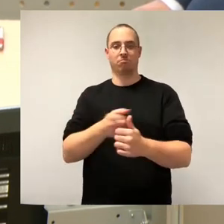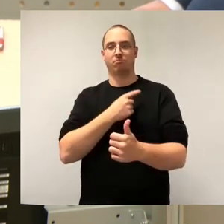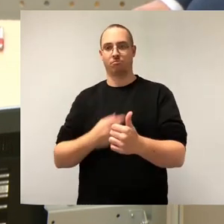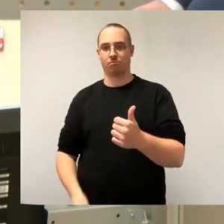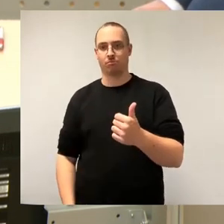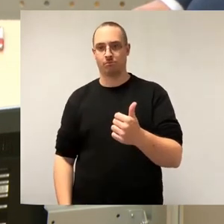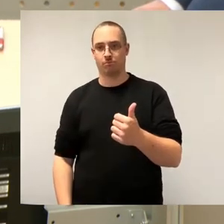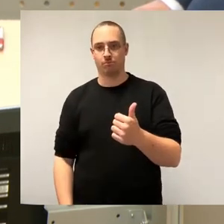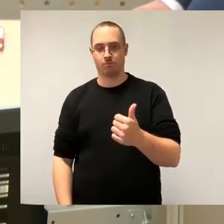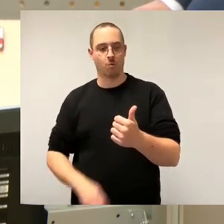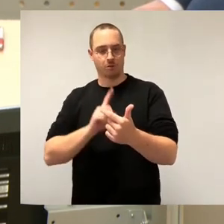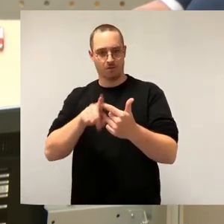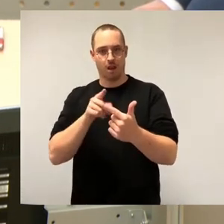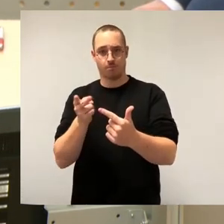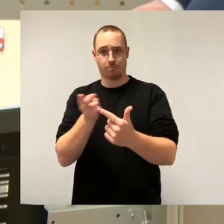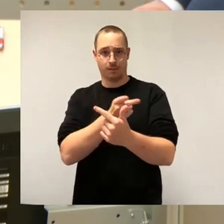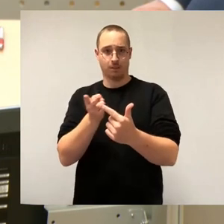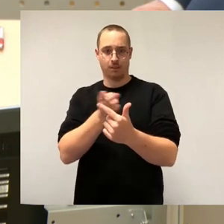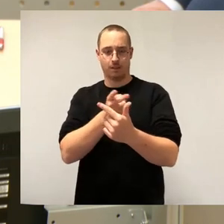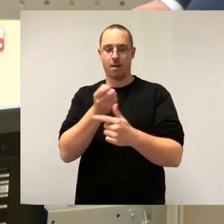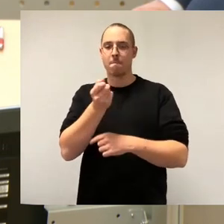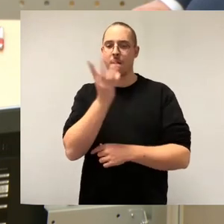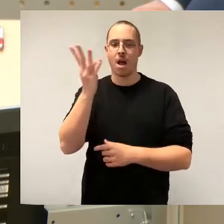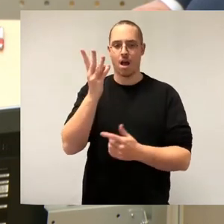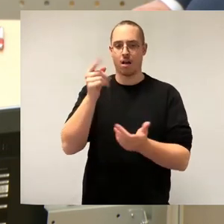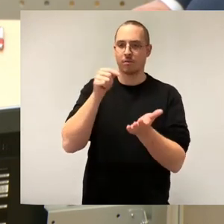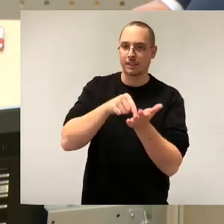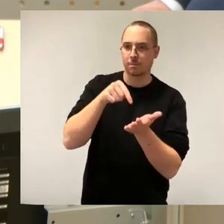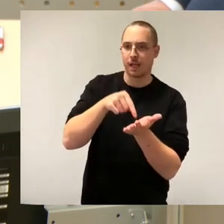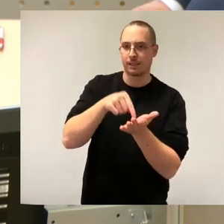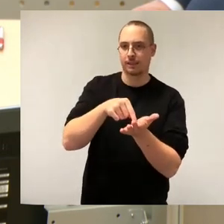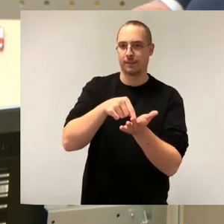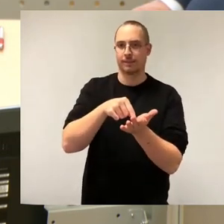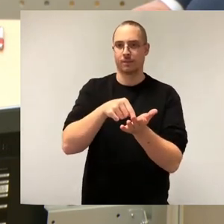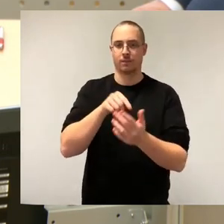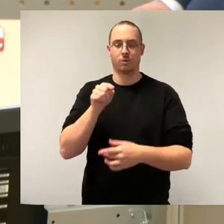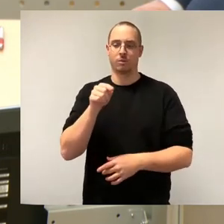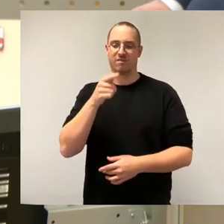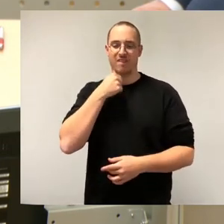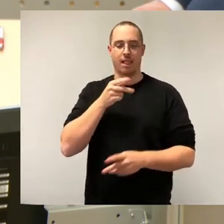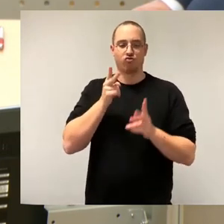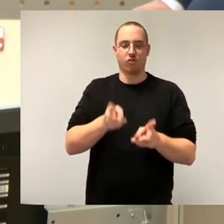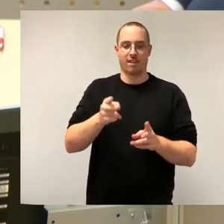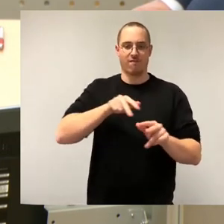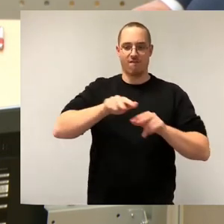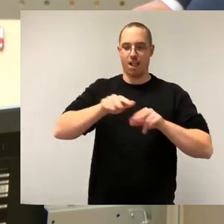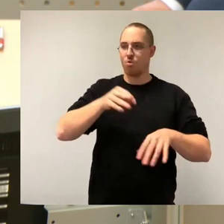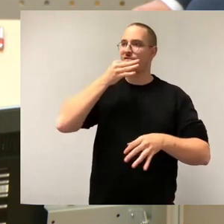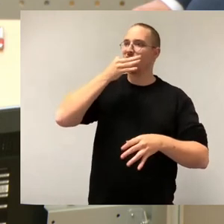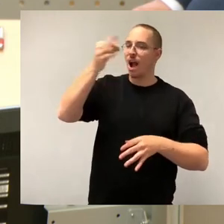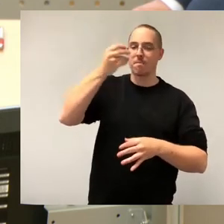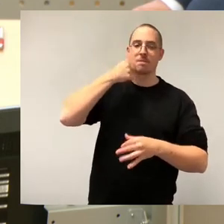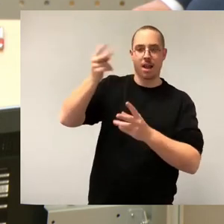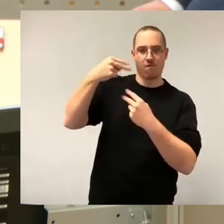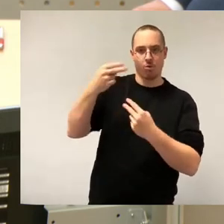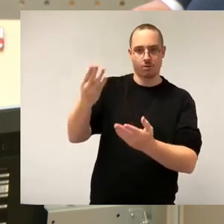und 2 noch mal ein paar Aspekte benannt, die wir ganz gern von der Stadtverwaltung wissen wollen. Wir haben mittlerweile